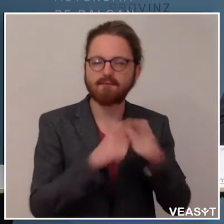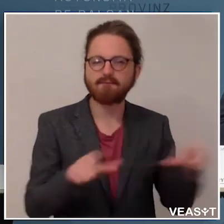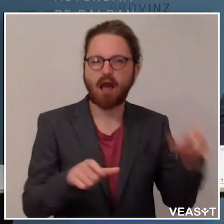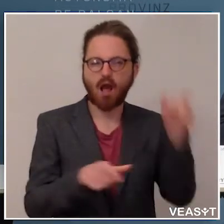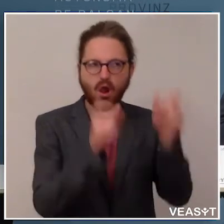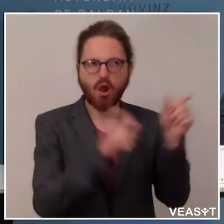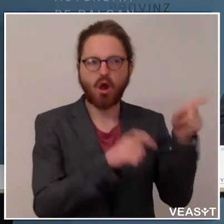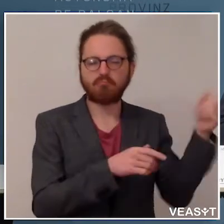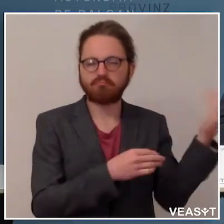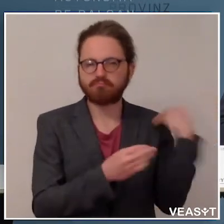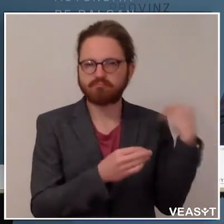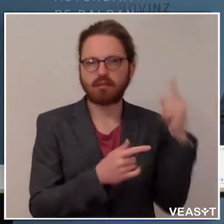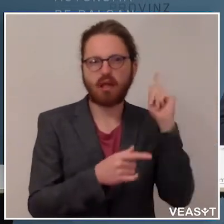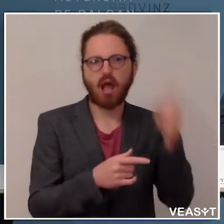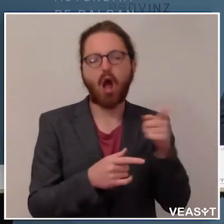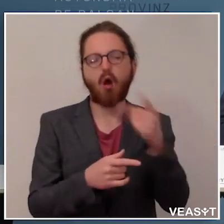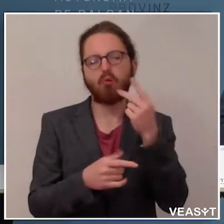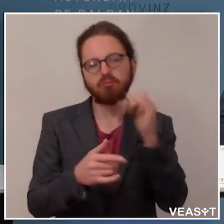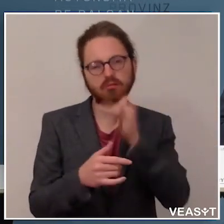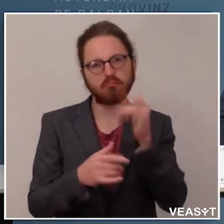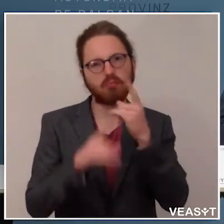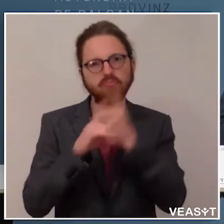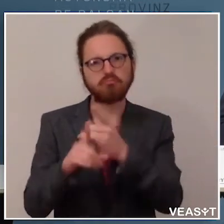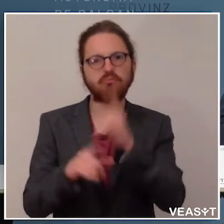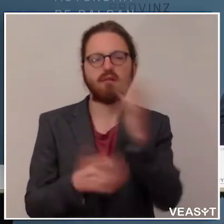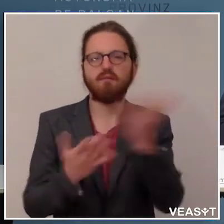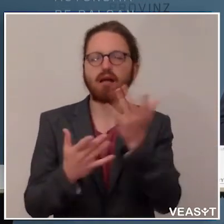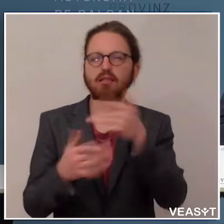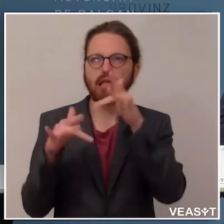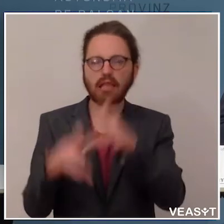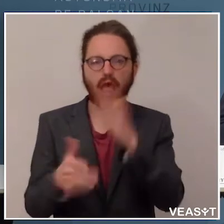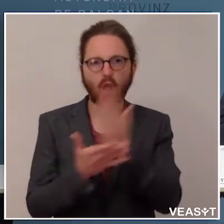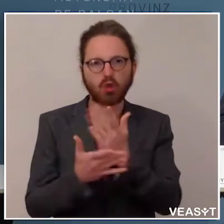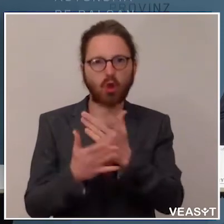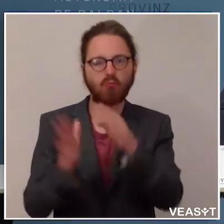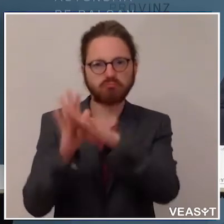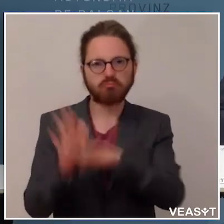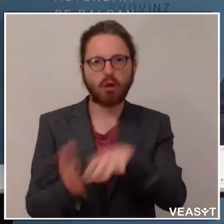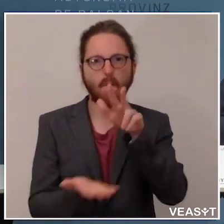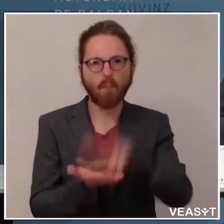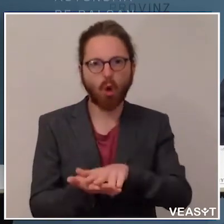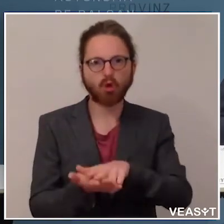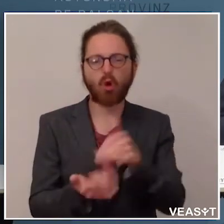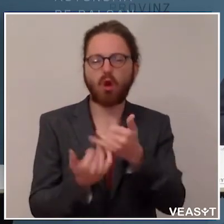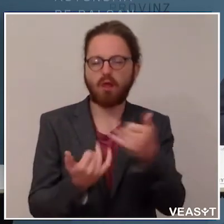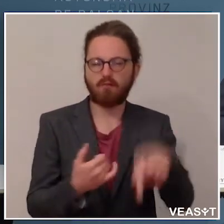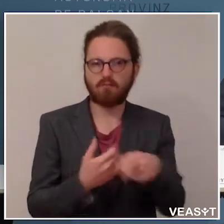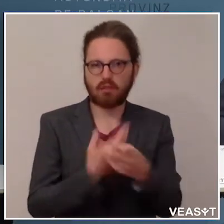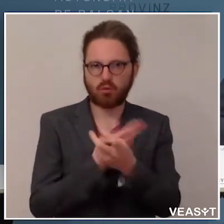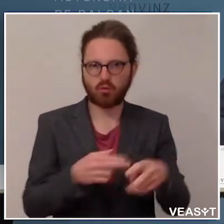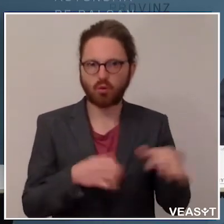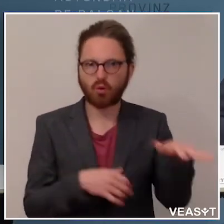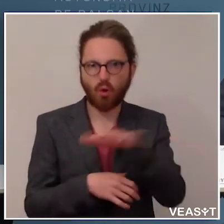verweisen auf die bereits vorhandenen und noch zur folgenden Protokolle, sei es auf lokaler Ebene, die